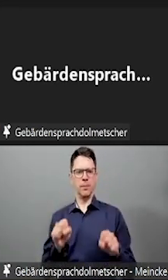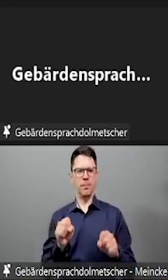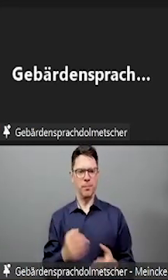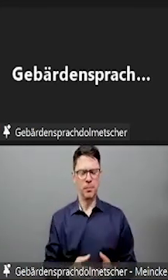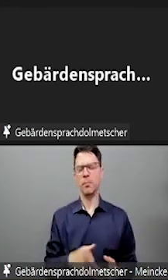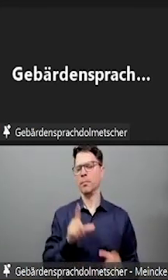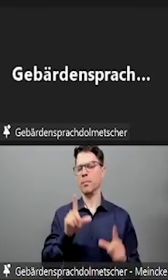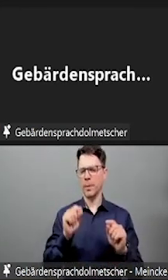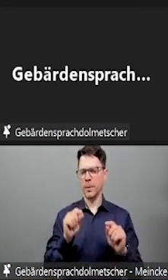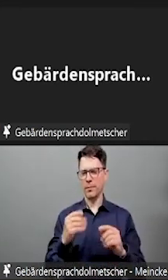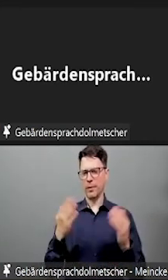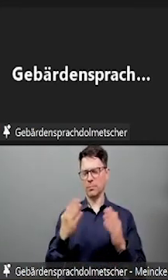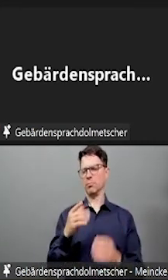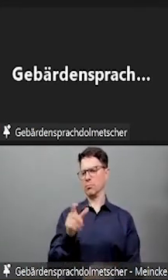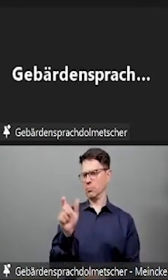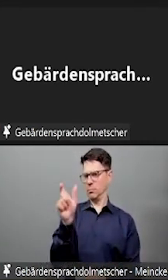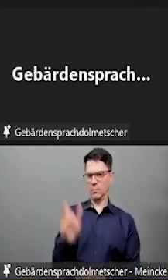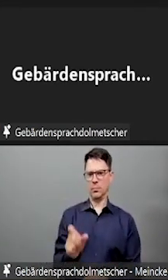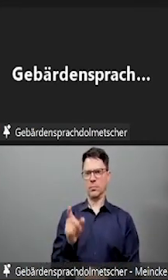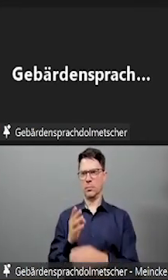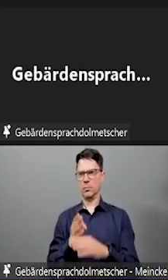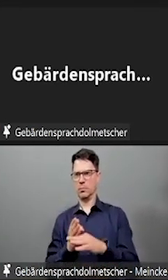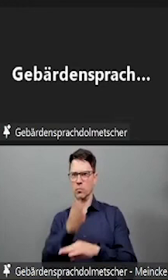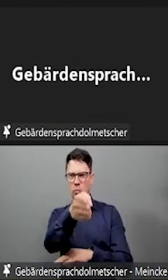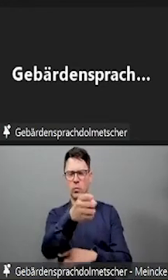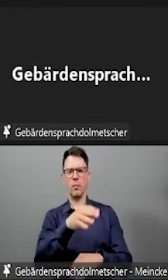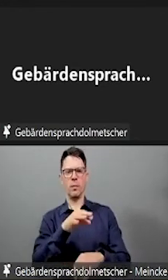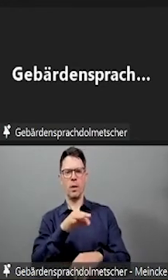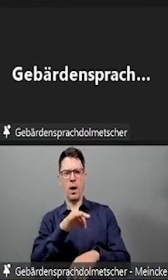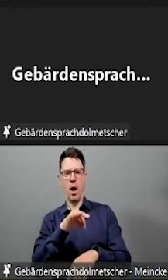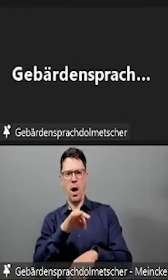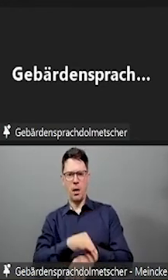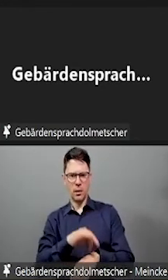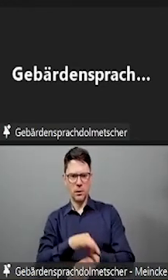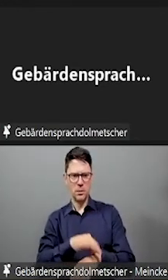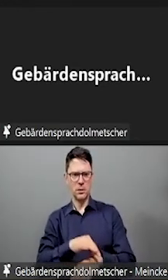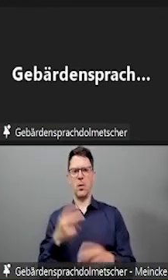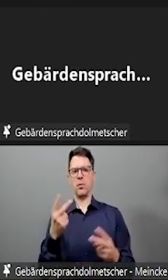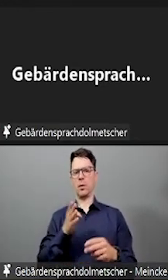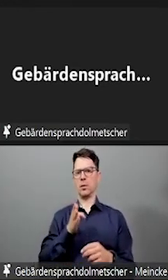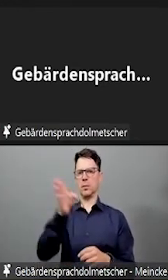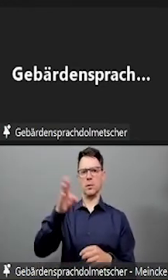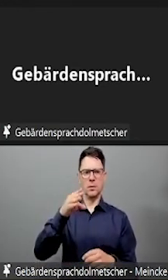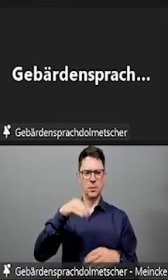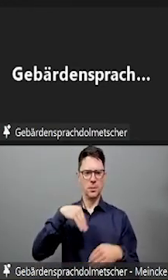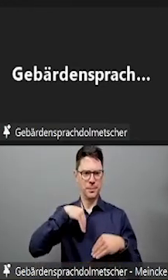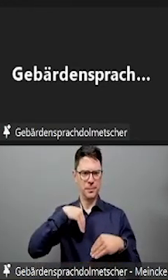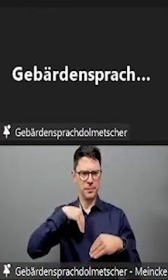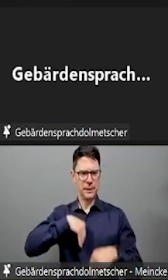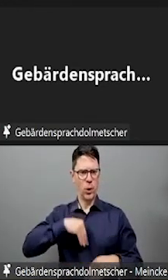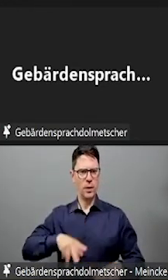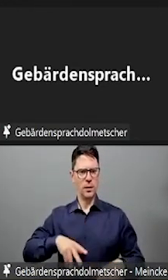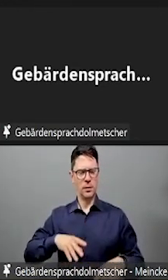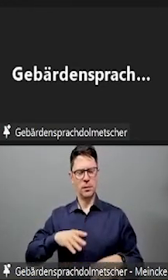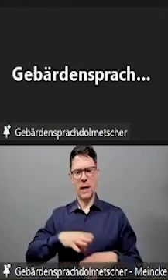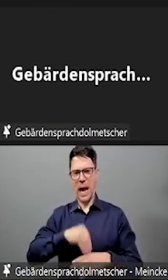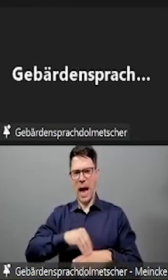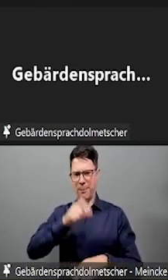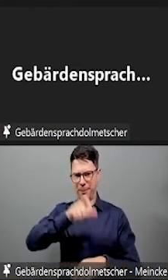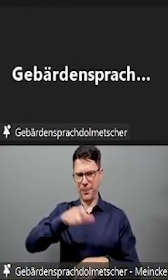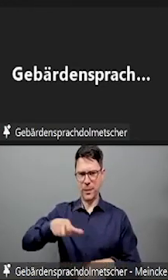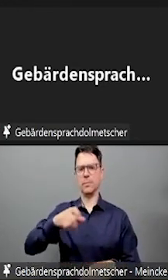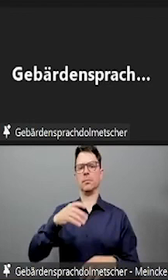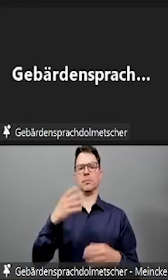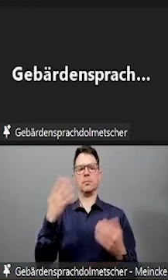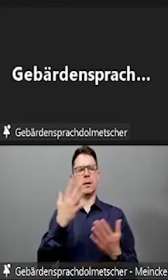Diagnose, weil diese Diagnosen ja für die Abrechnung erforderlich sind. Dann ist es so, wenn man die Beeinträchtigung hat, dann